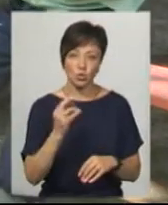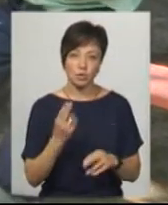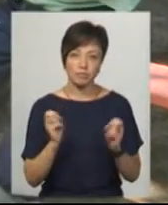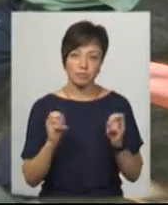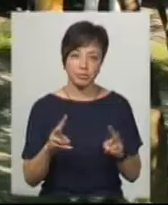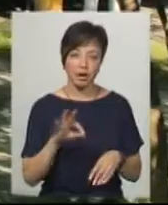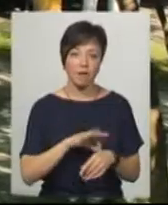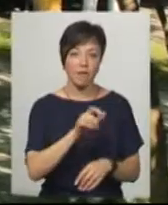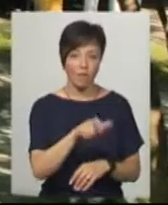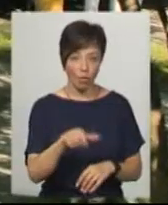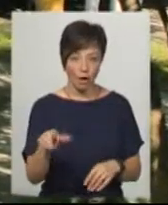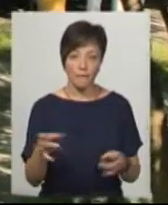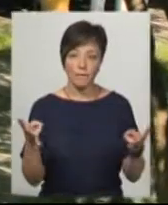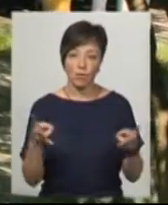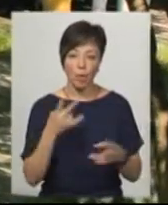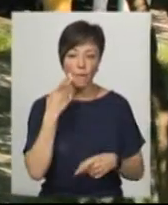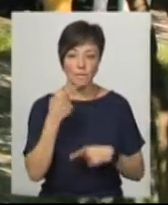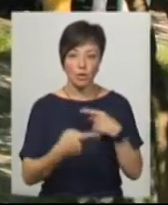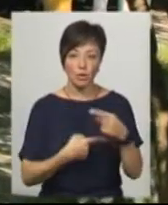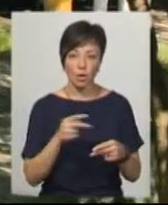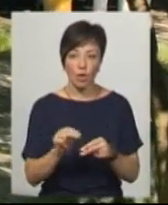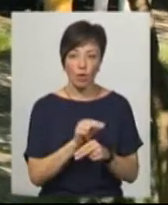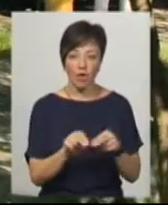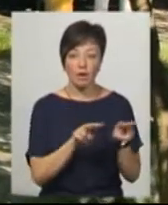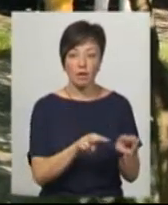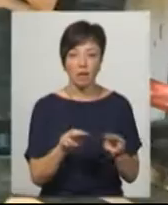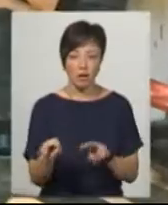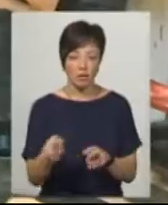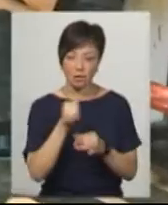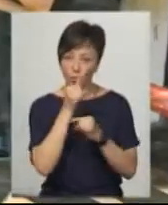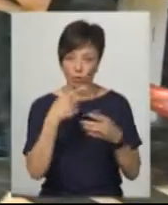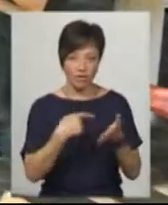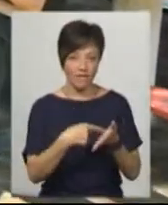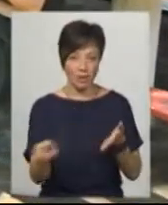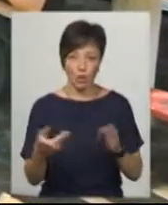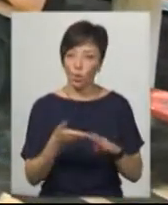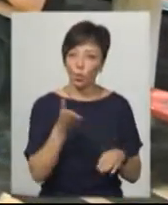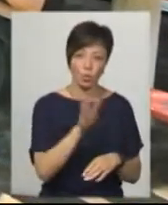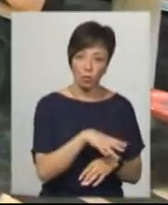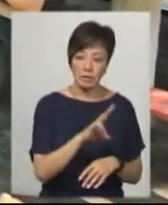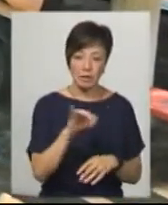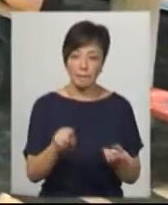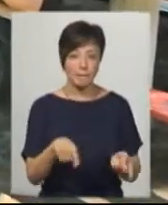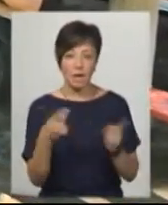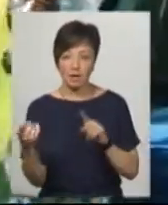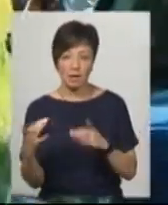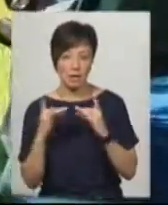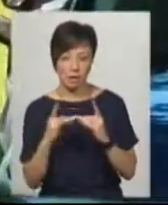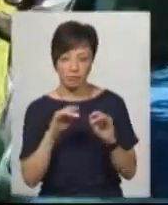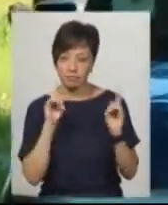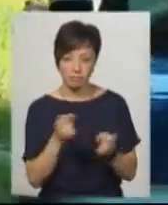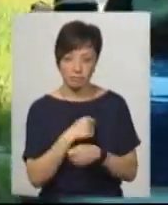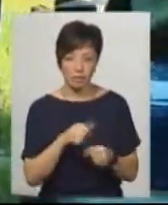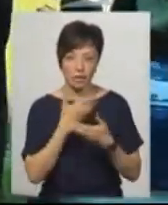небезпечні хворі, які потребують постійного лікування та нагляду. Їх не можуть виписати ані додому, ані перевезти до інтернату.